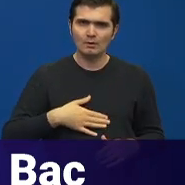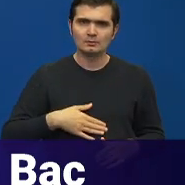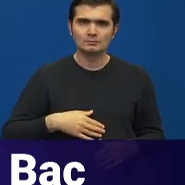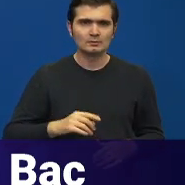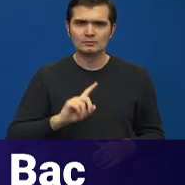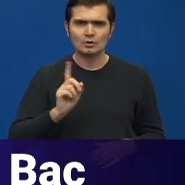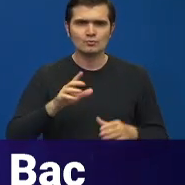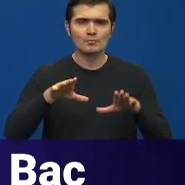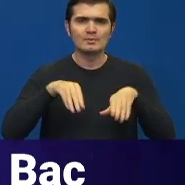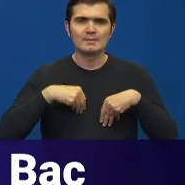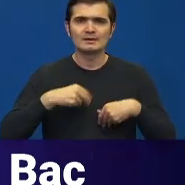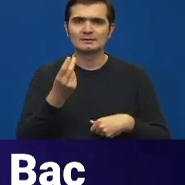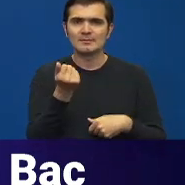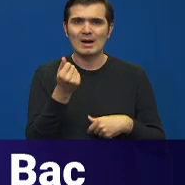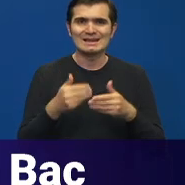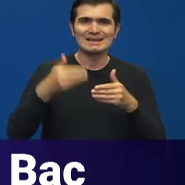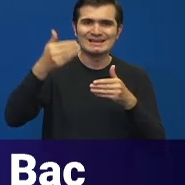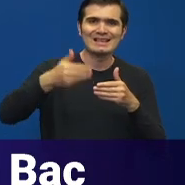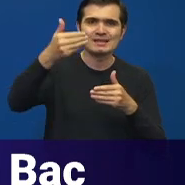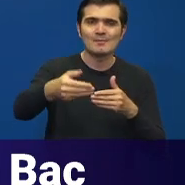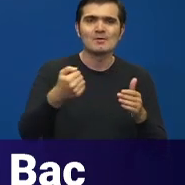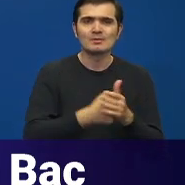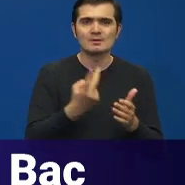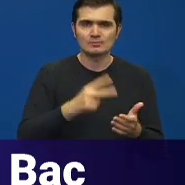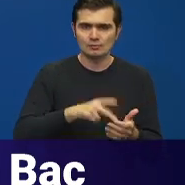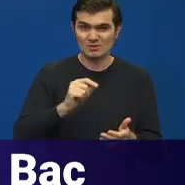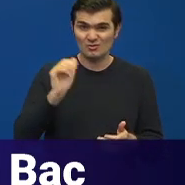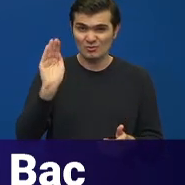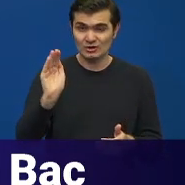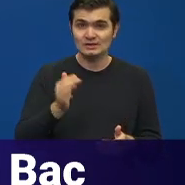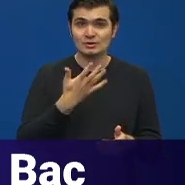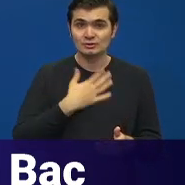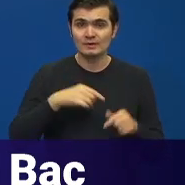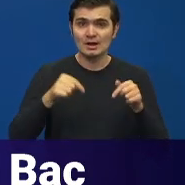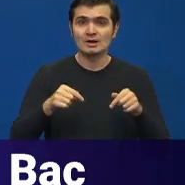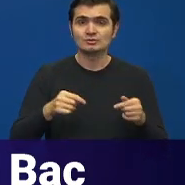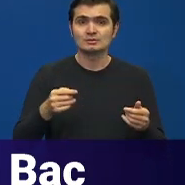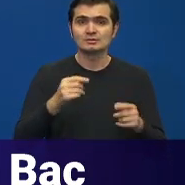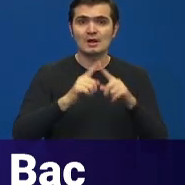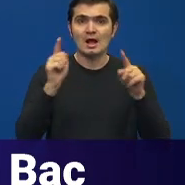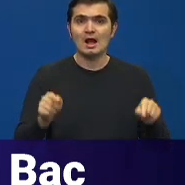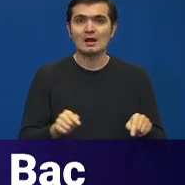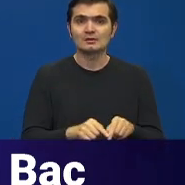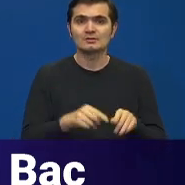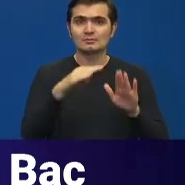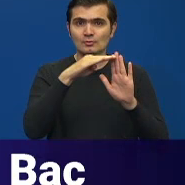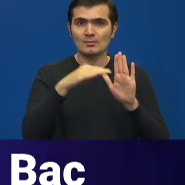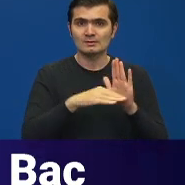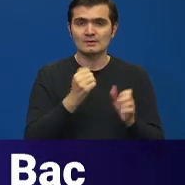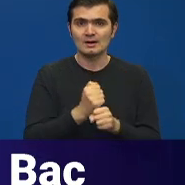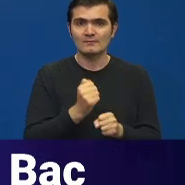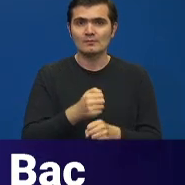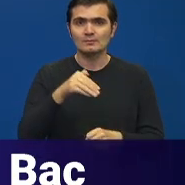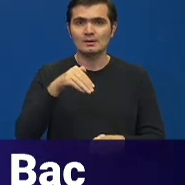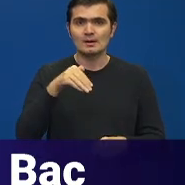primi etablizați banii până în 2016 și ar fi dorit ca acest act normativ pe care i-a generat adotat ca un memorandum, nu